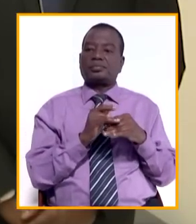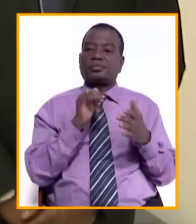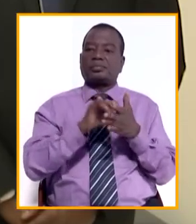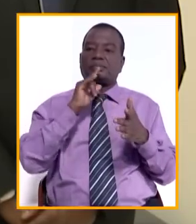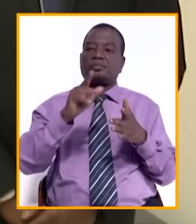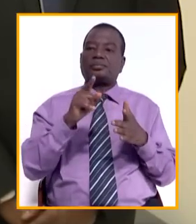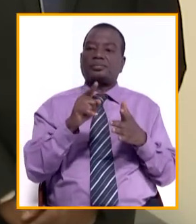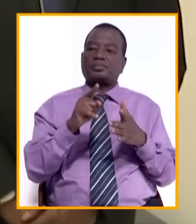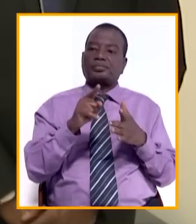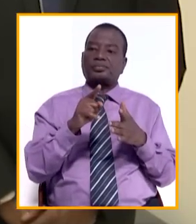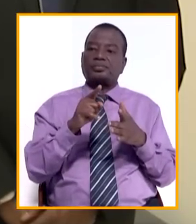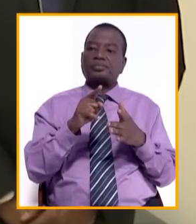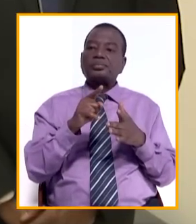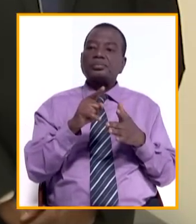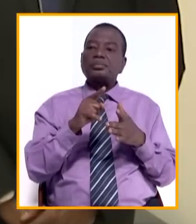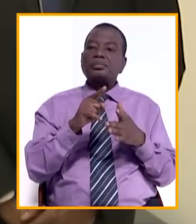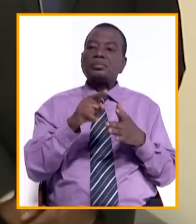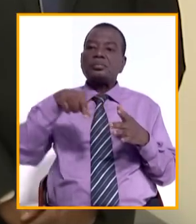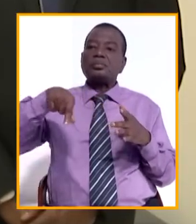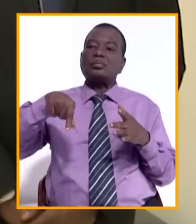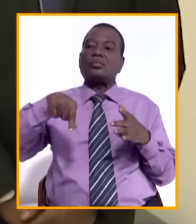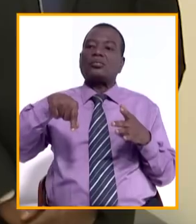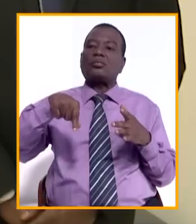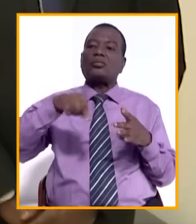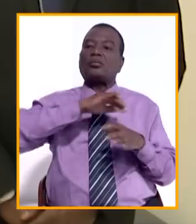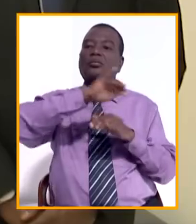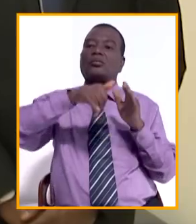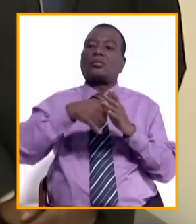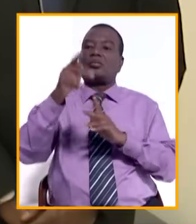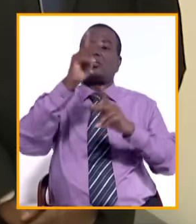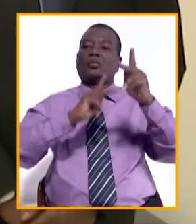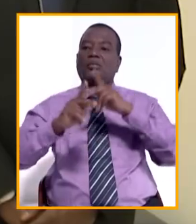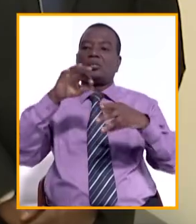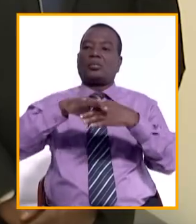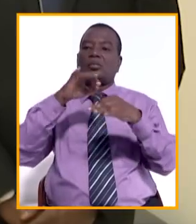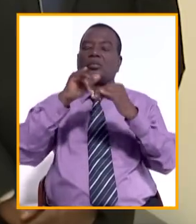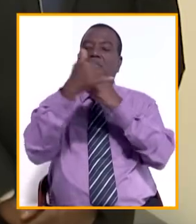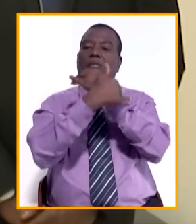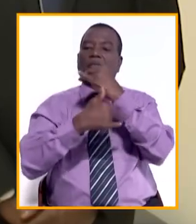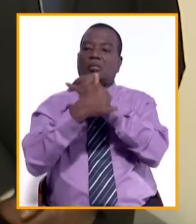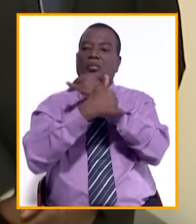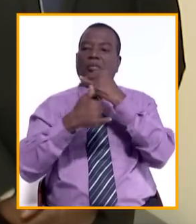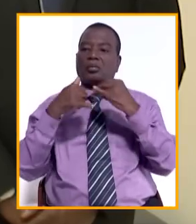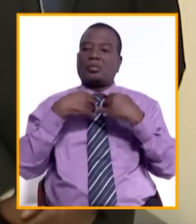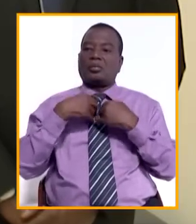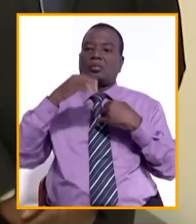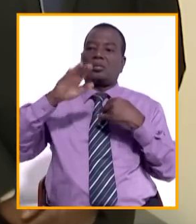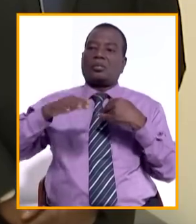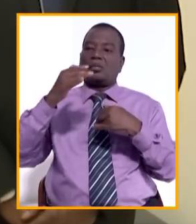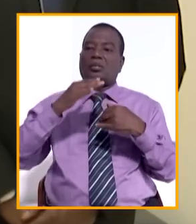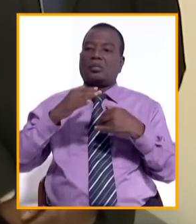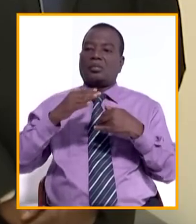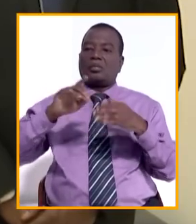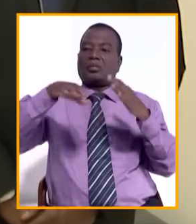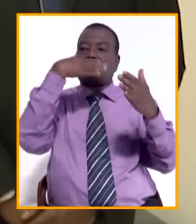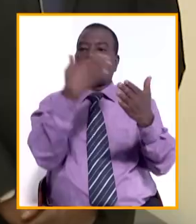c'est que toute la population de ce pays a dernièrement fait